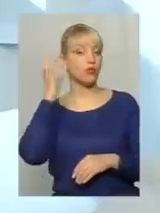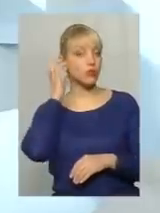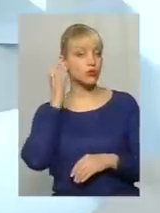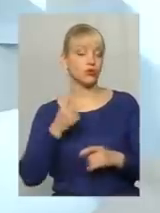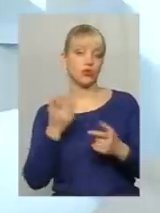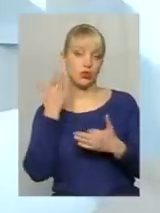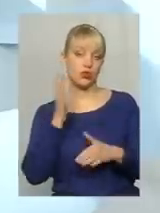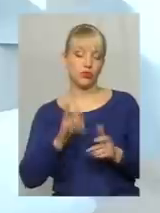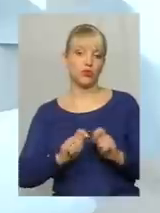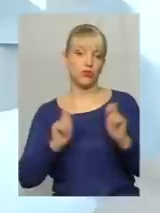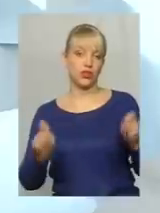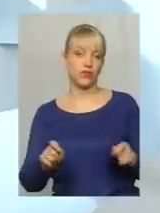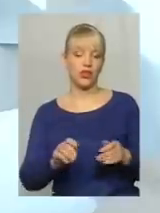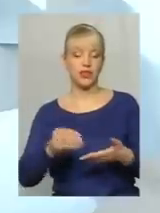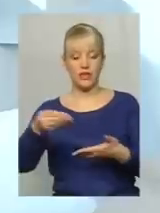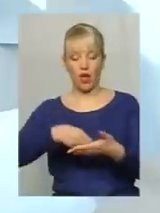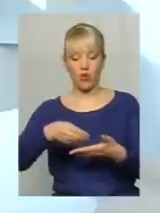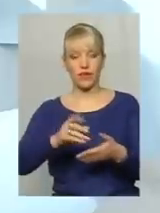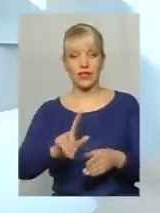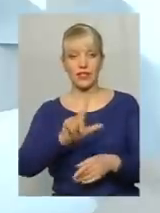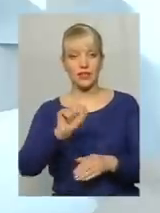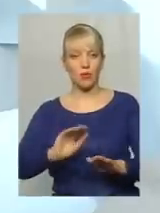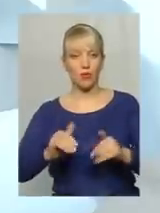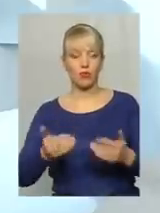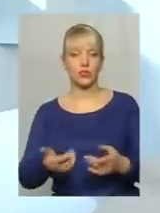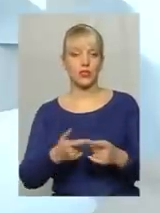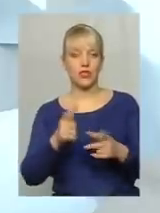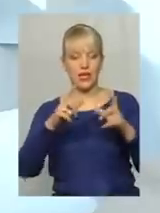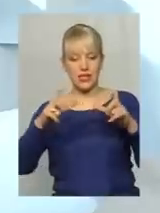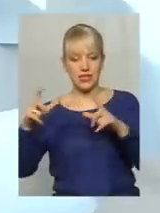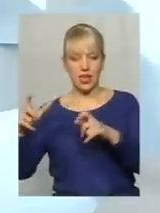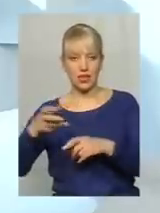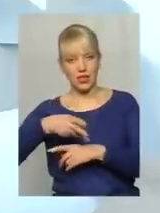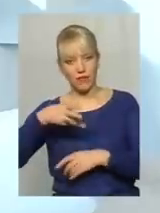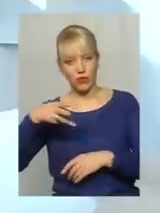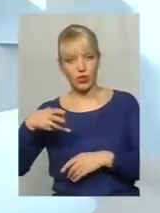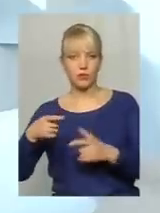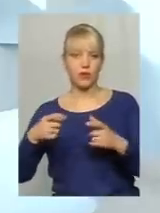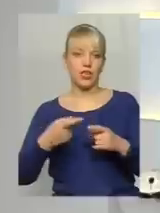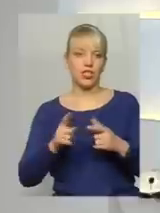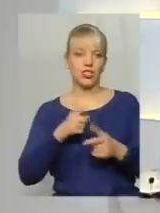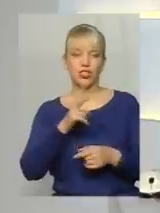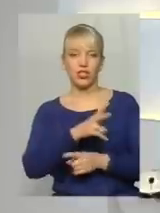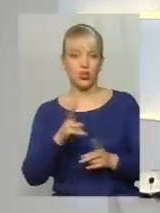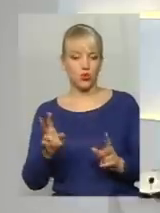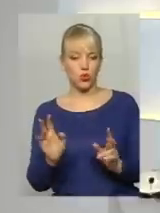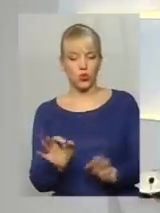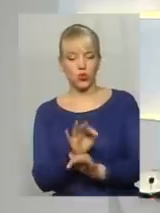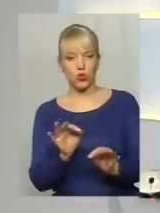послухати, коли будуть відкриватися конверти з пропозицією, зняти на фотоапарат, на відеокамеру, чи ніхто нічого там